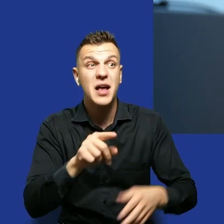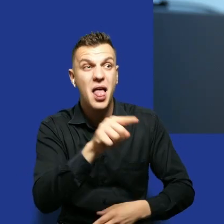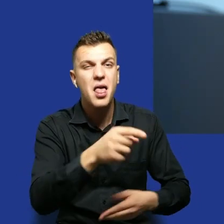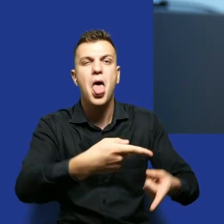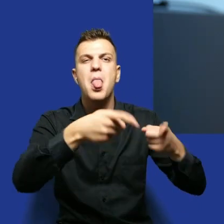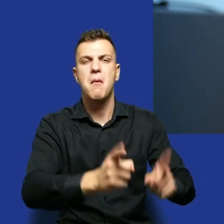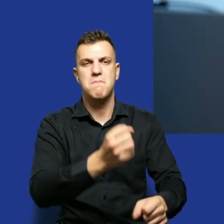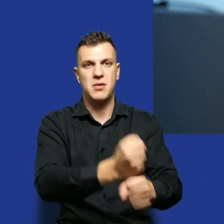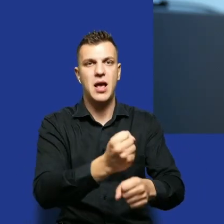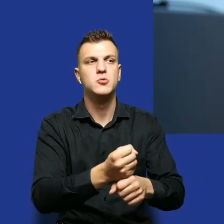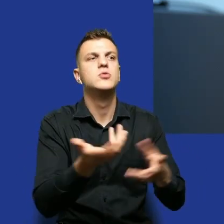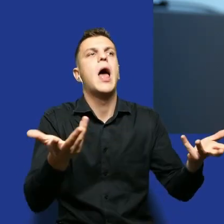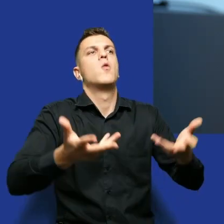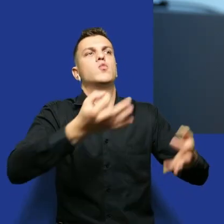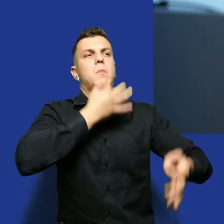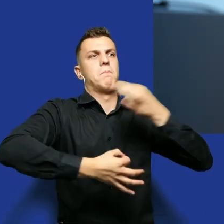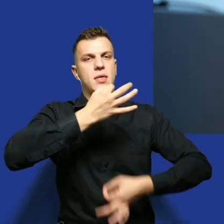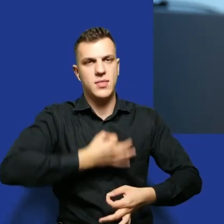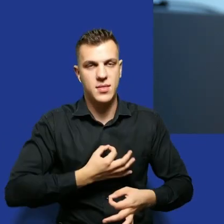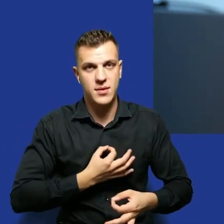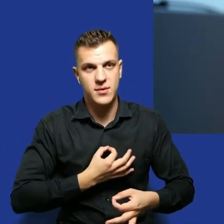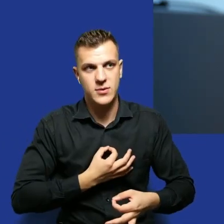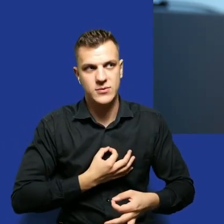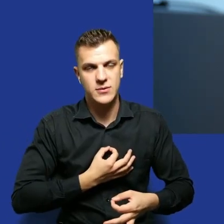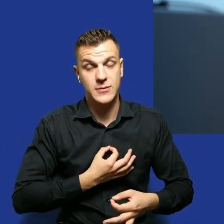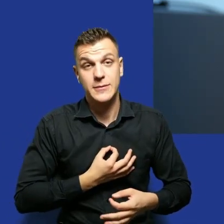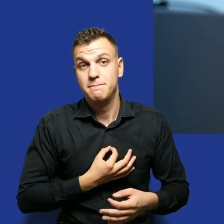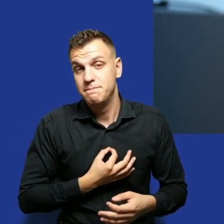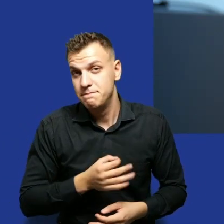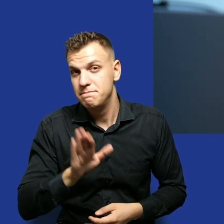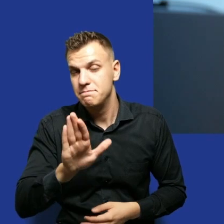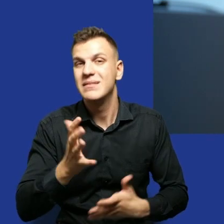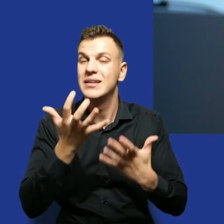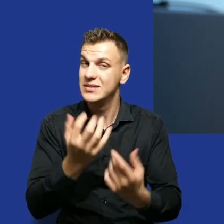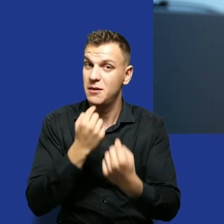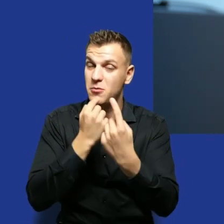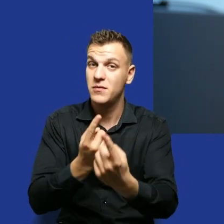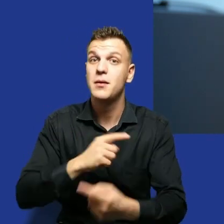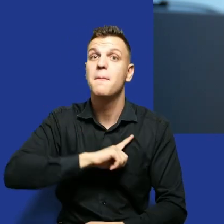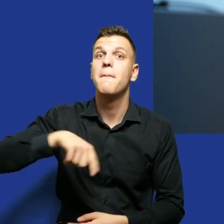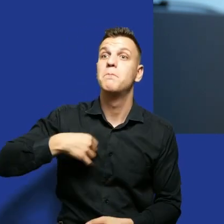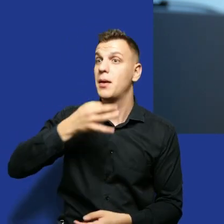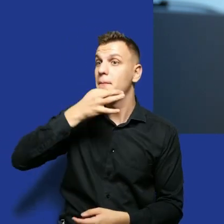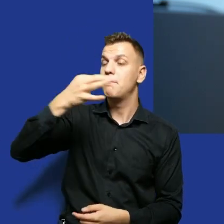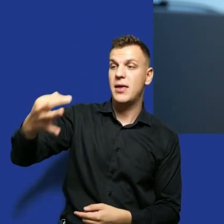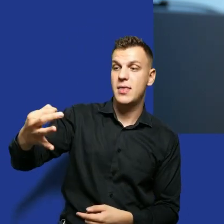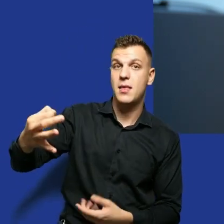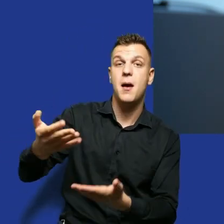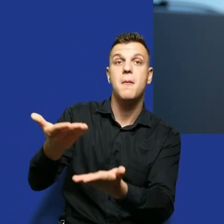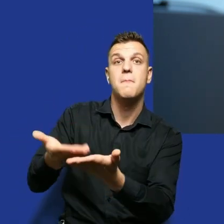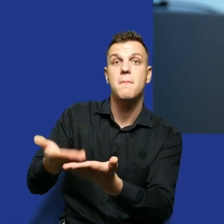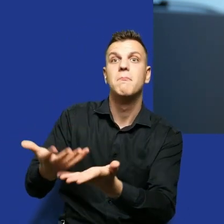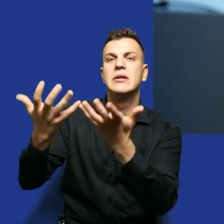że za dużo pytamy. Chciałam podkreślić, że watchdogi pytają po to, aby zmieniać,